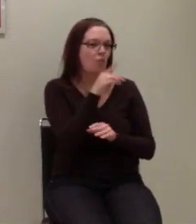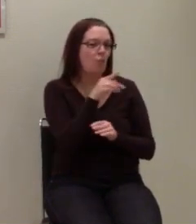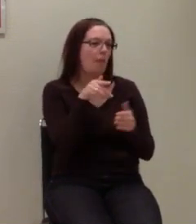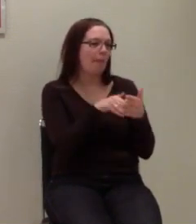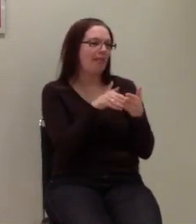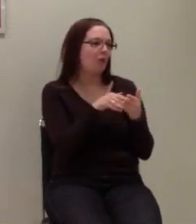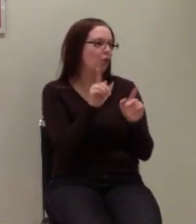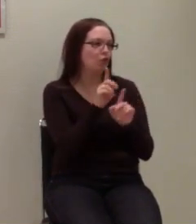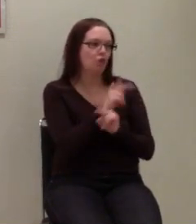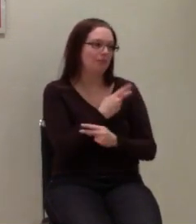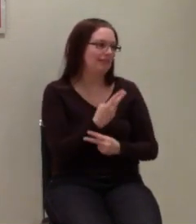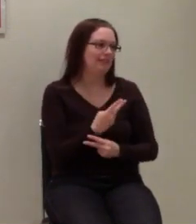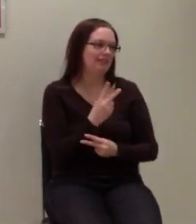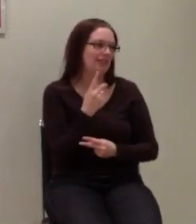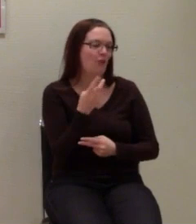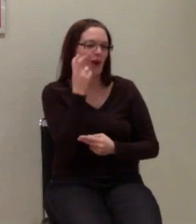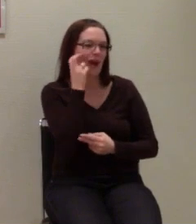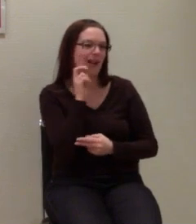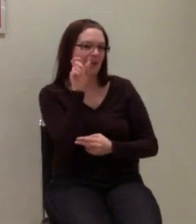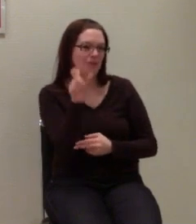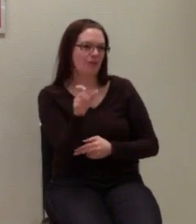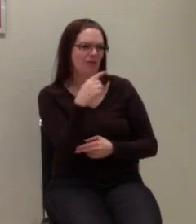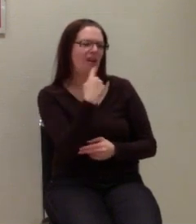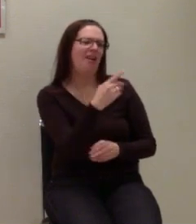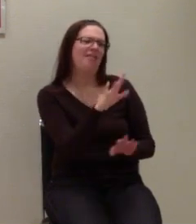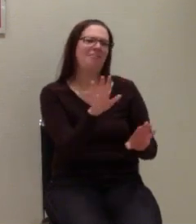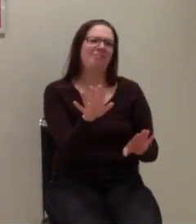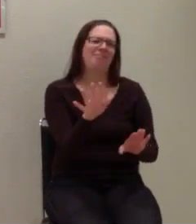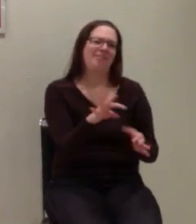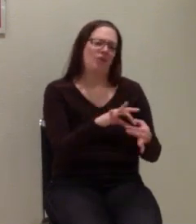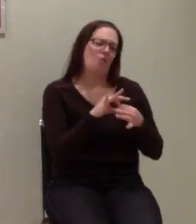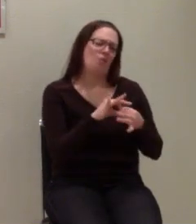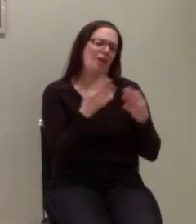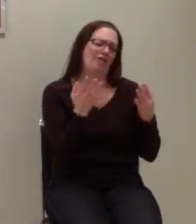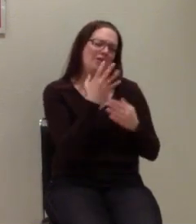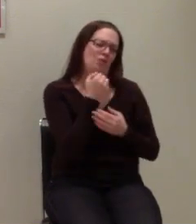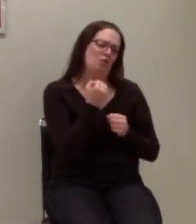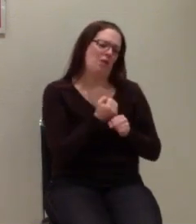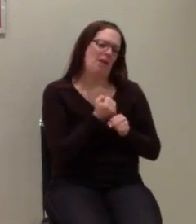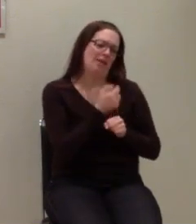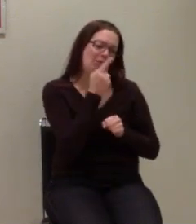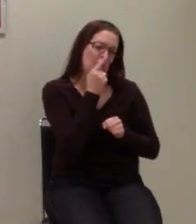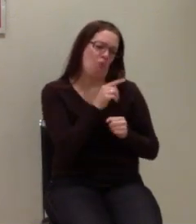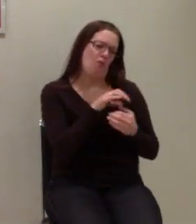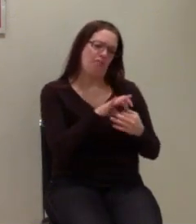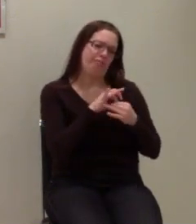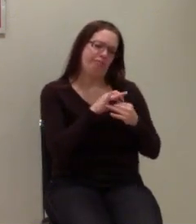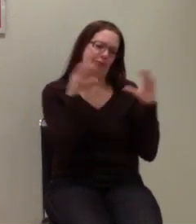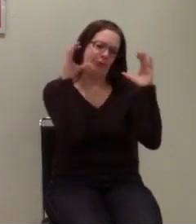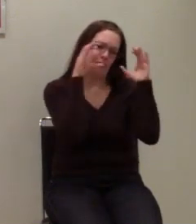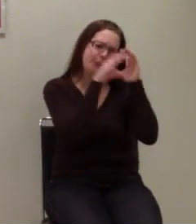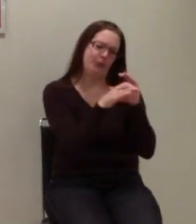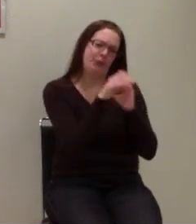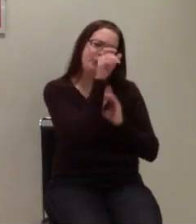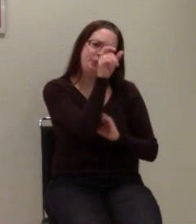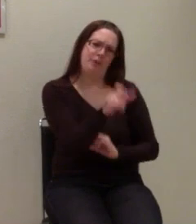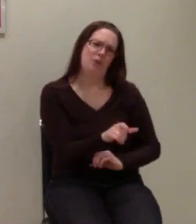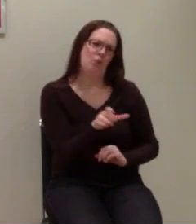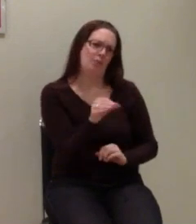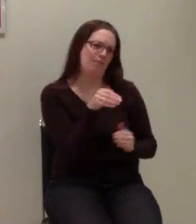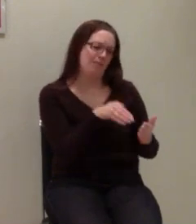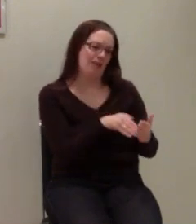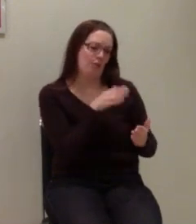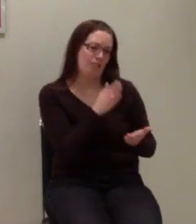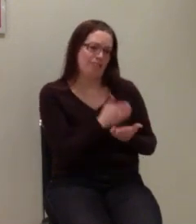unbedingt behindert oder so zu sehen. Es ist halt die Frage, was wir hier erarbeiten wollen. Ob wir wirklich nur auf die Bedürfnisse von Menschen mit Behinderung